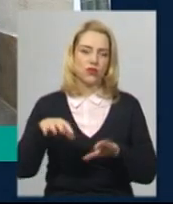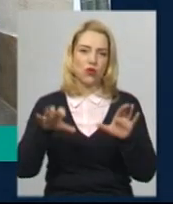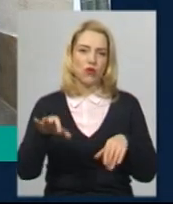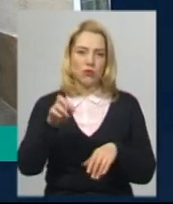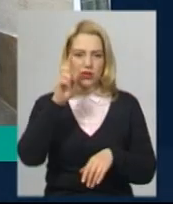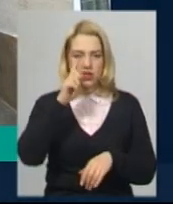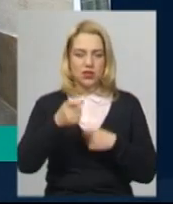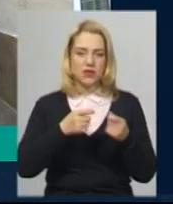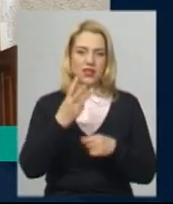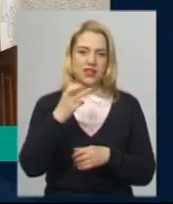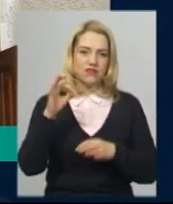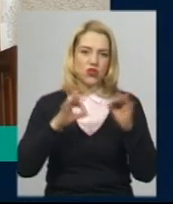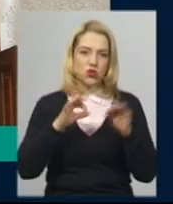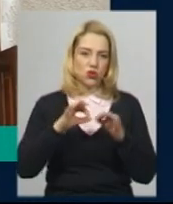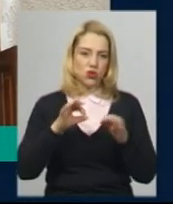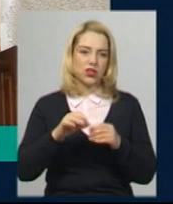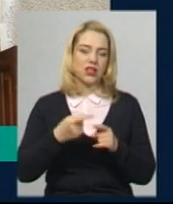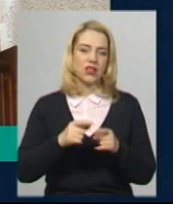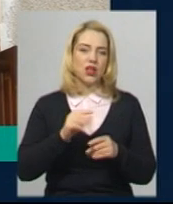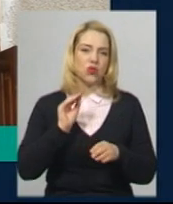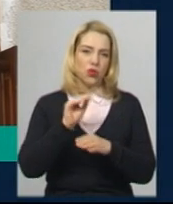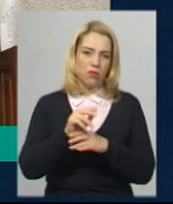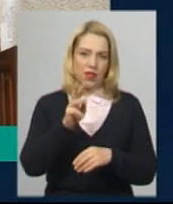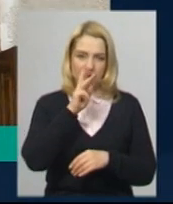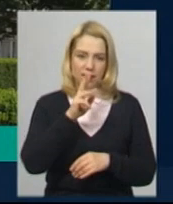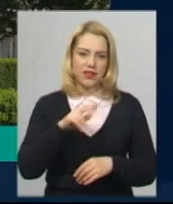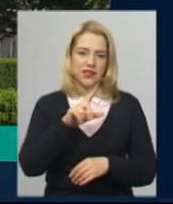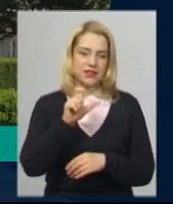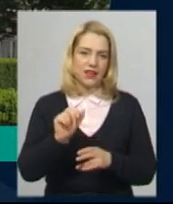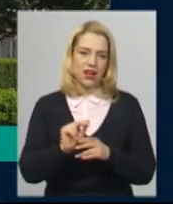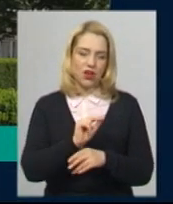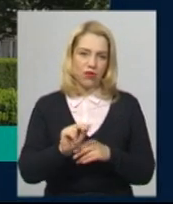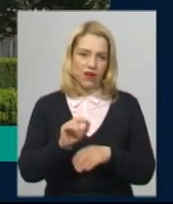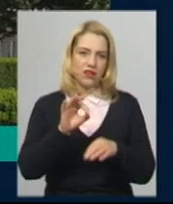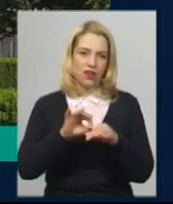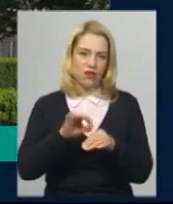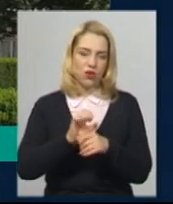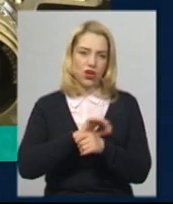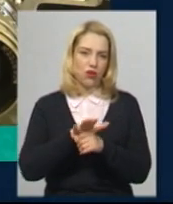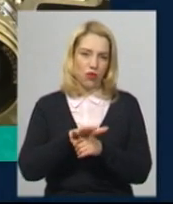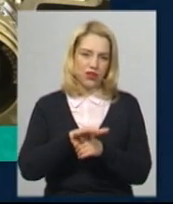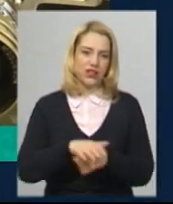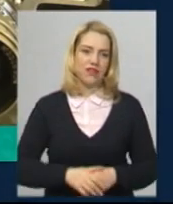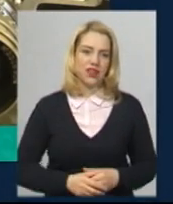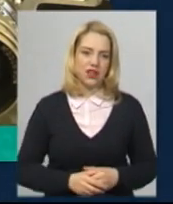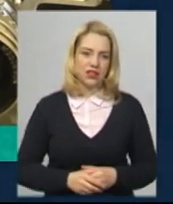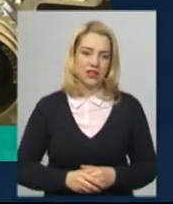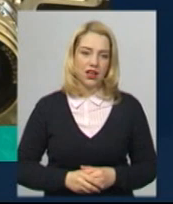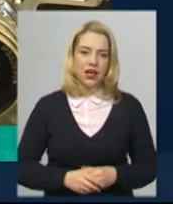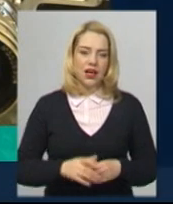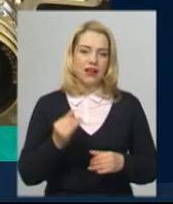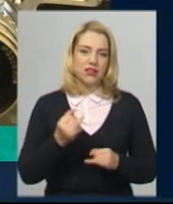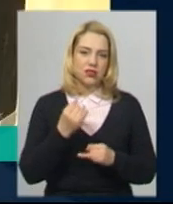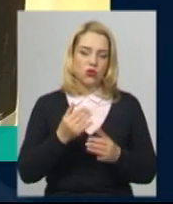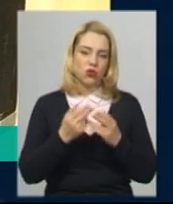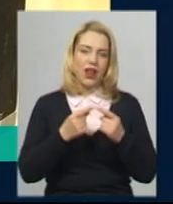доплати за лікування. Скільки отримали медичні працівники області за лікування хворих на COVID-19? Історія одного експонату.